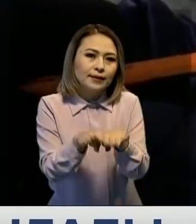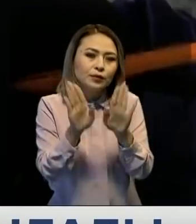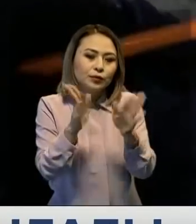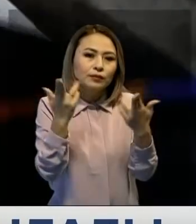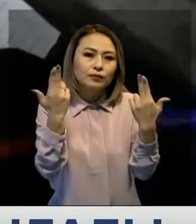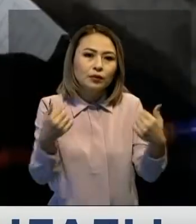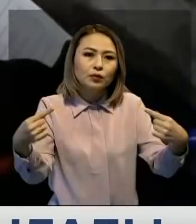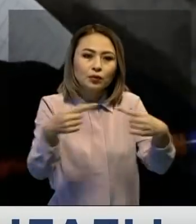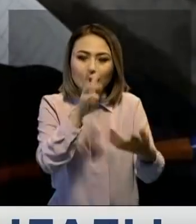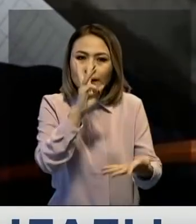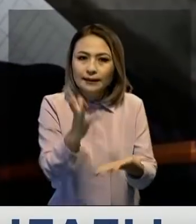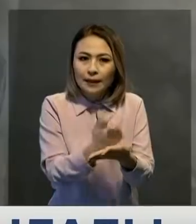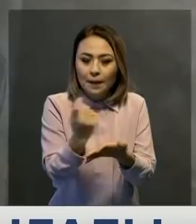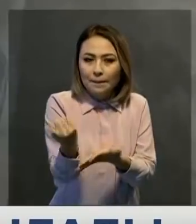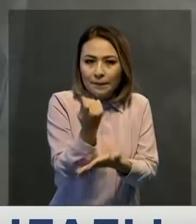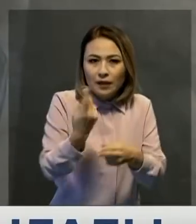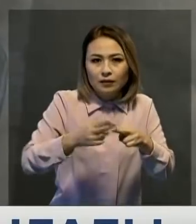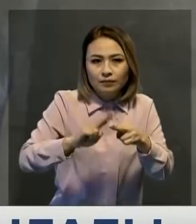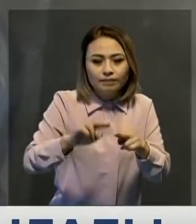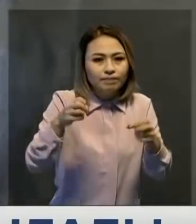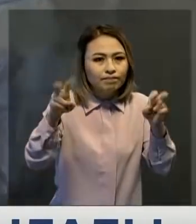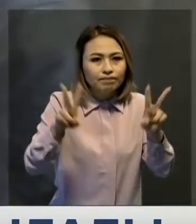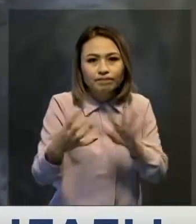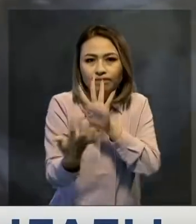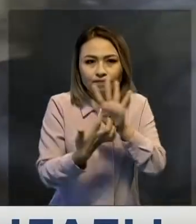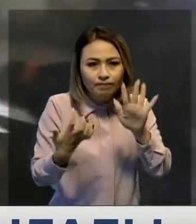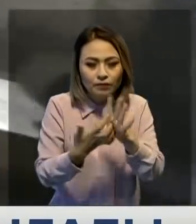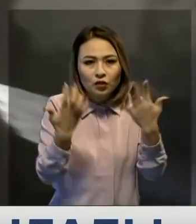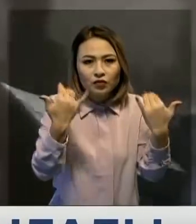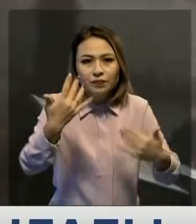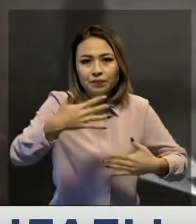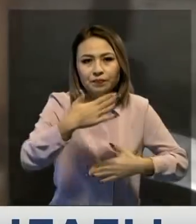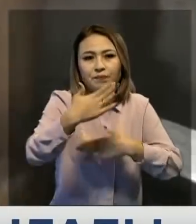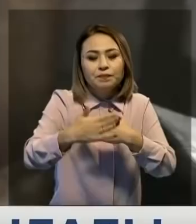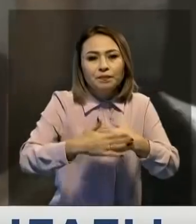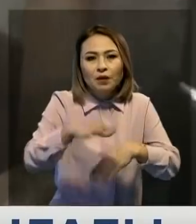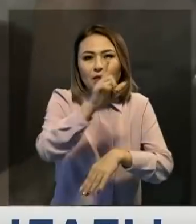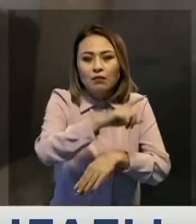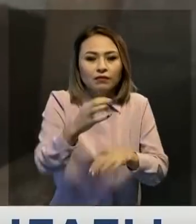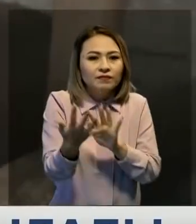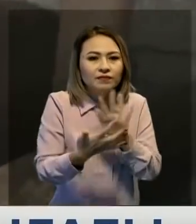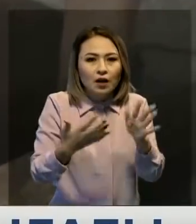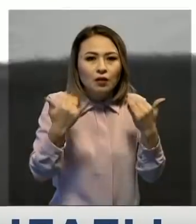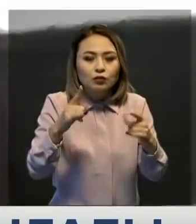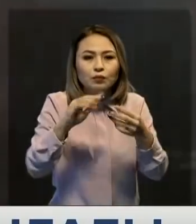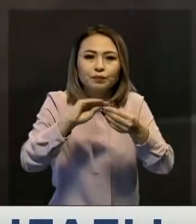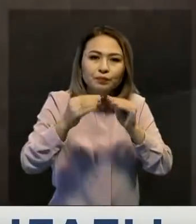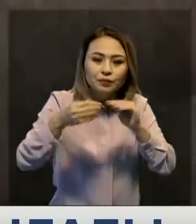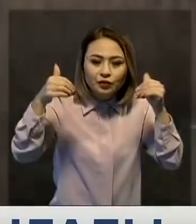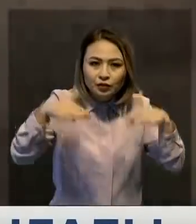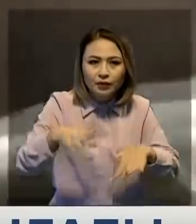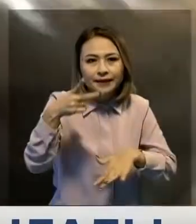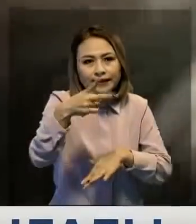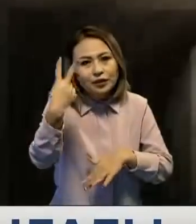Өмірде жалақының аздығынан маман тапшылыға байқалат. Қазірдің өзінде елуге жоқ ветеринар жетіспет. Мәселені шешу үшін жауаптылар